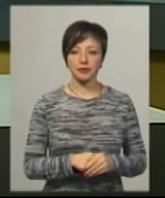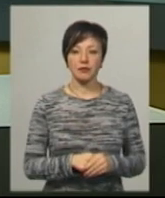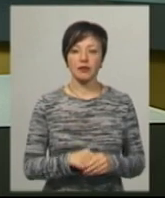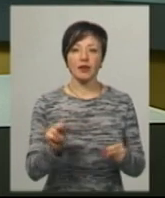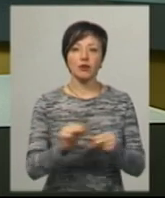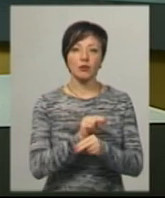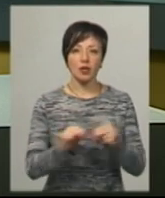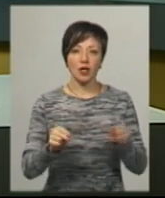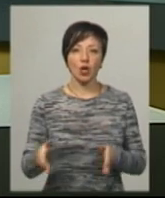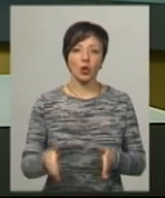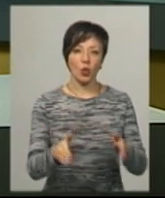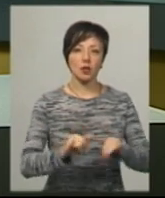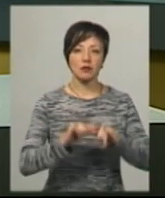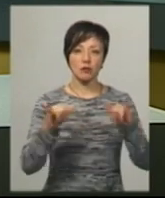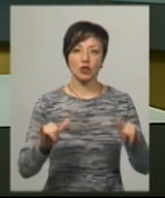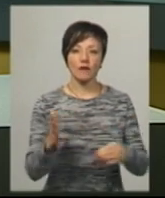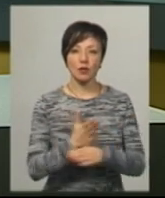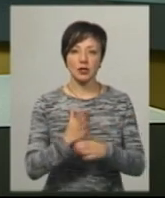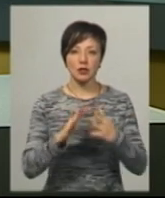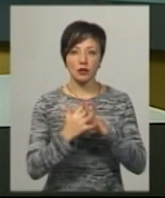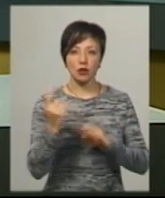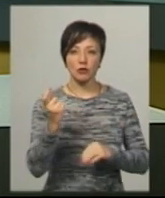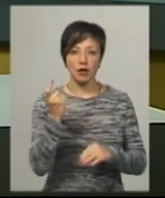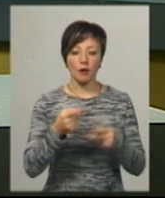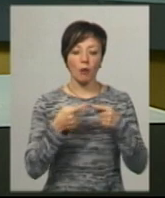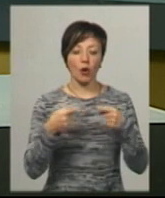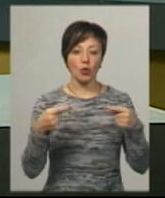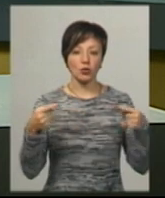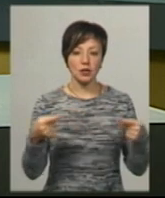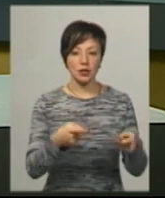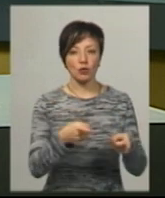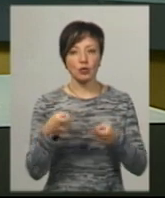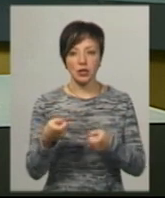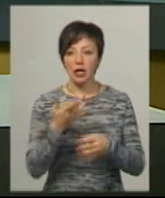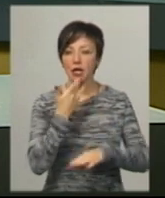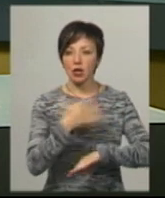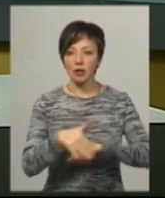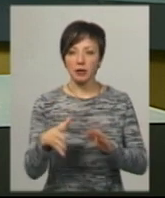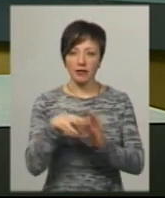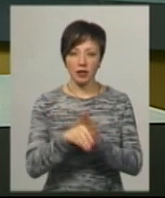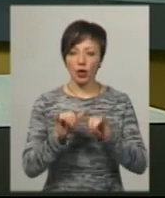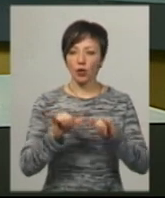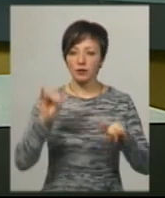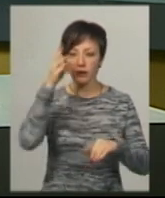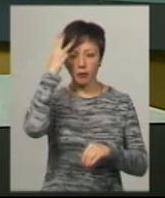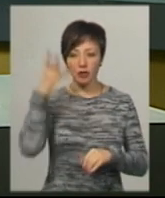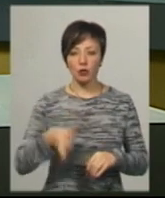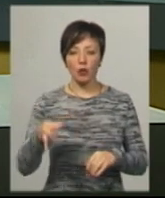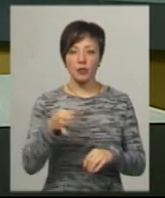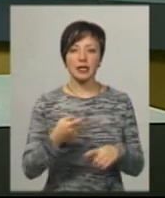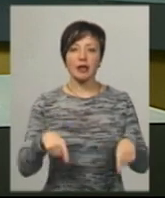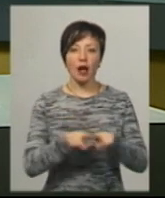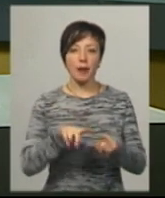Відремонтувати дороги, збільшити виробництво сільськогосподарської продукції, залучити іноземних інвесторів для розвитку Хмельницької області.